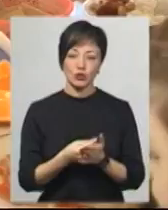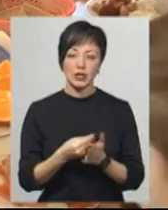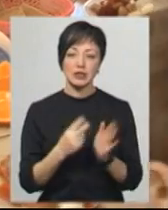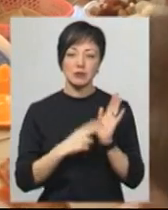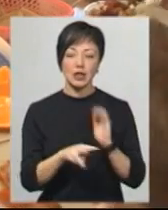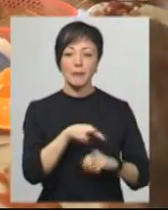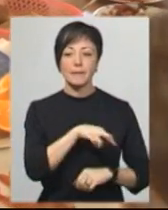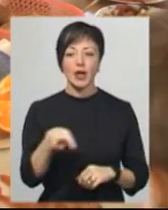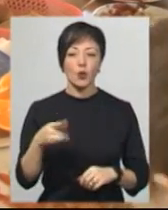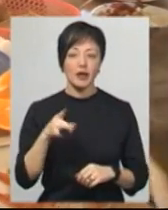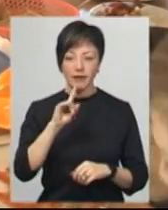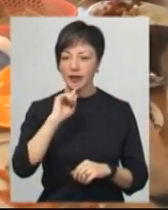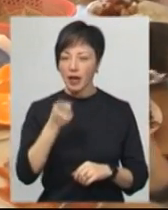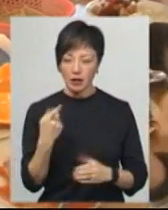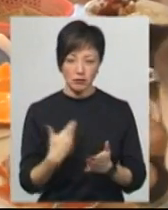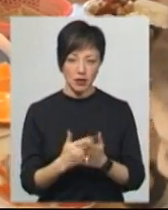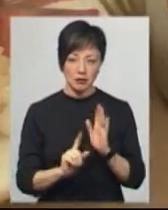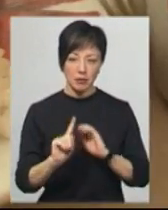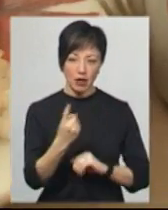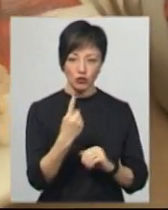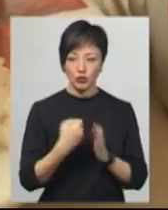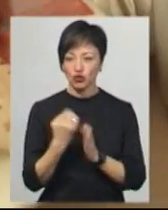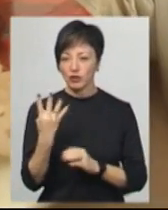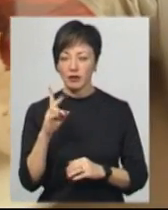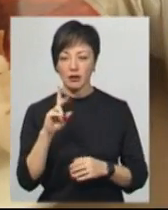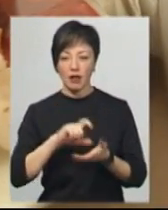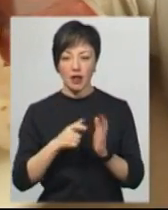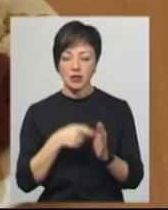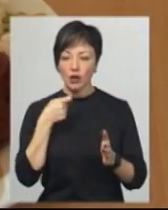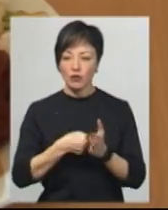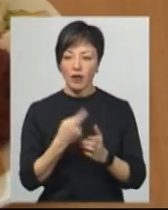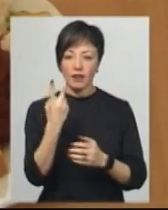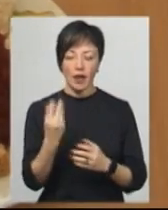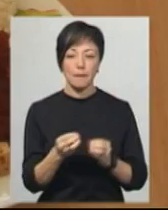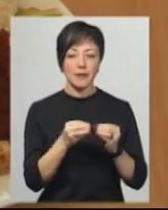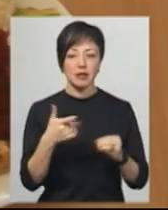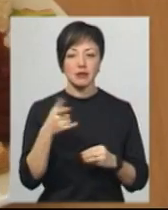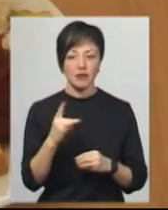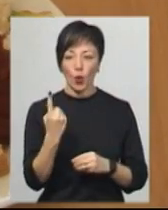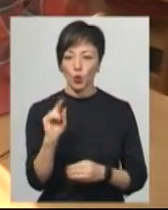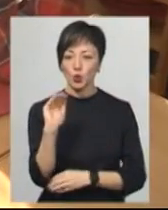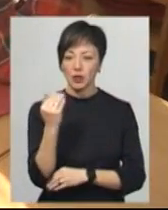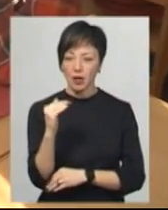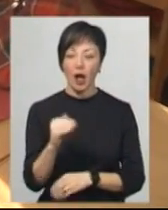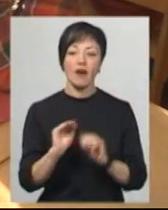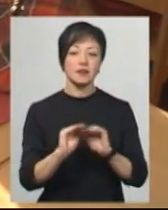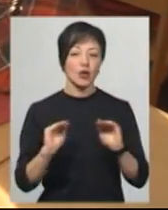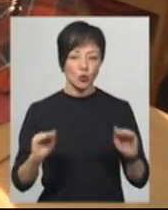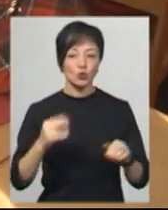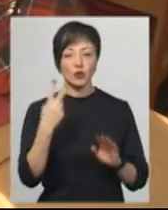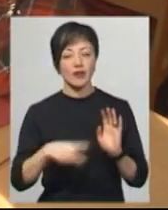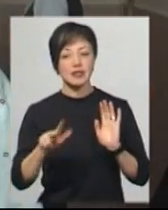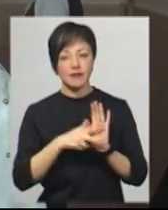70 мільйонів гривень на рік. До прикладу, з першого по четвертий клас харчування на день вартує 15 гривень на одну дитину, а в садочку –